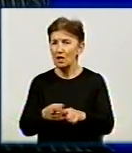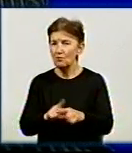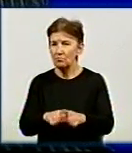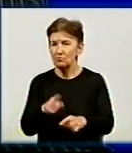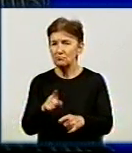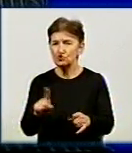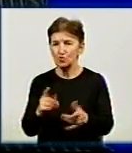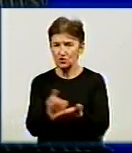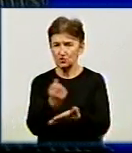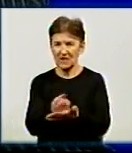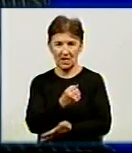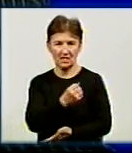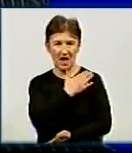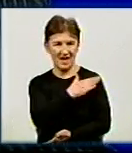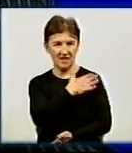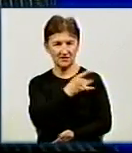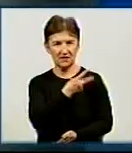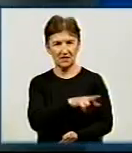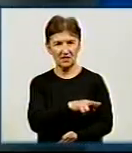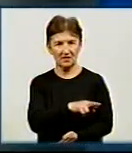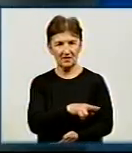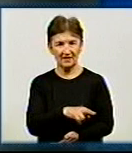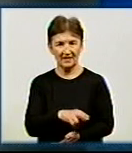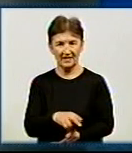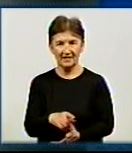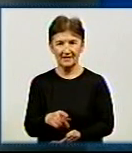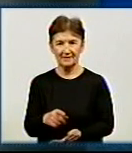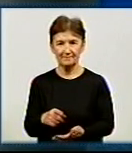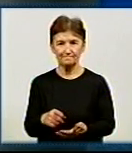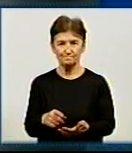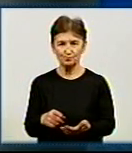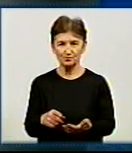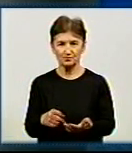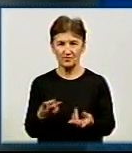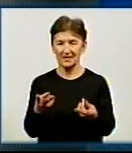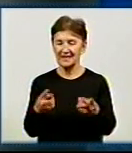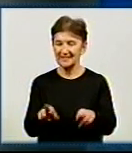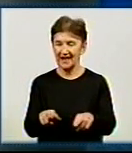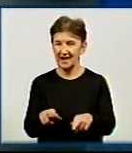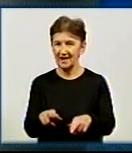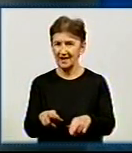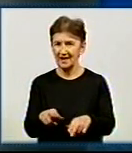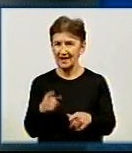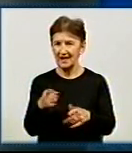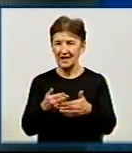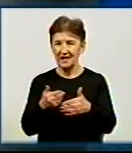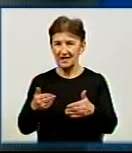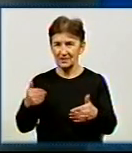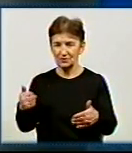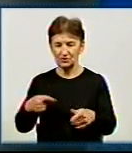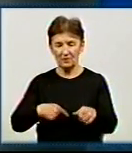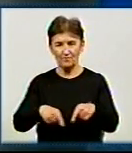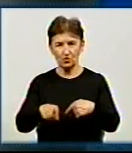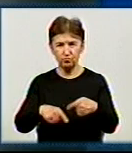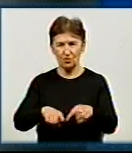досягла Олександрія, яка має... Яке воно значення має для спорту, для оболівальності. все ж таки футбол раніше стояв осторонь